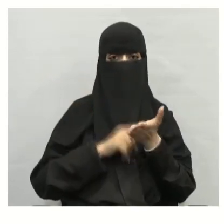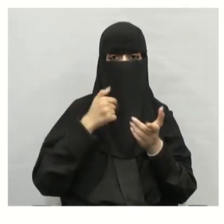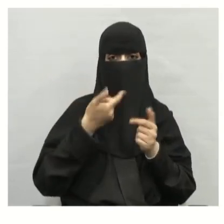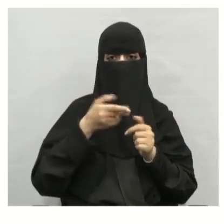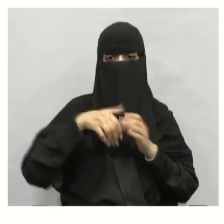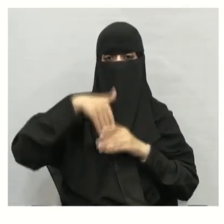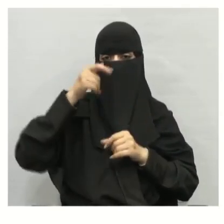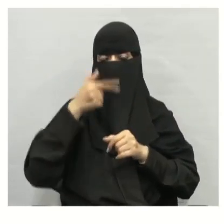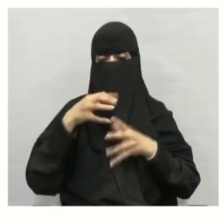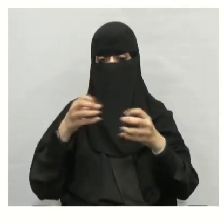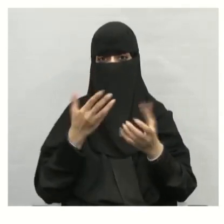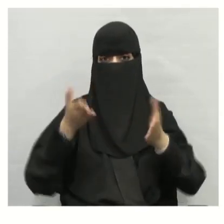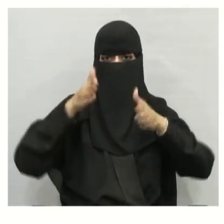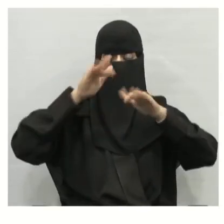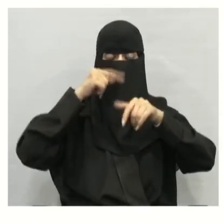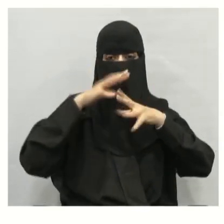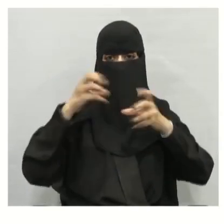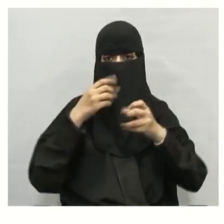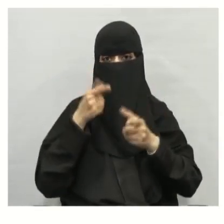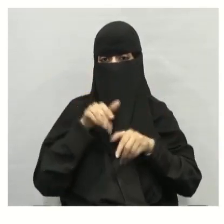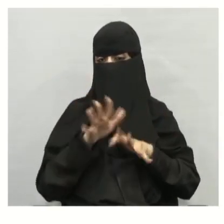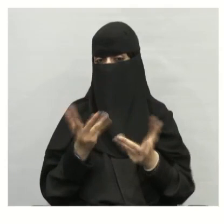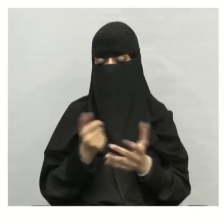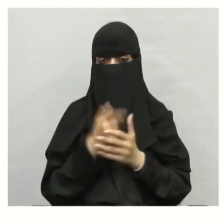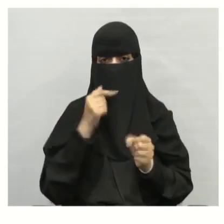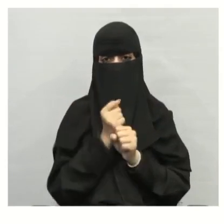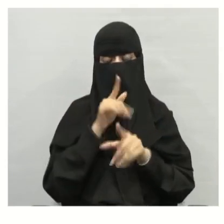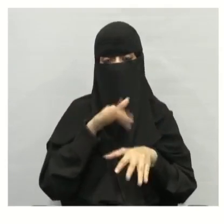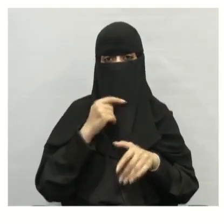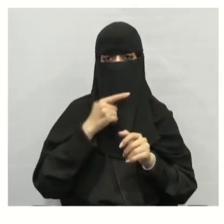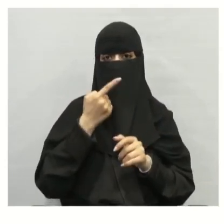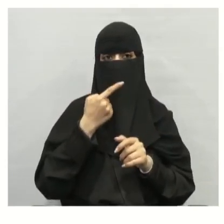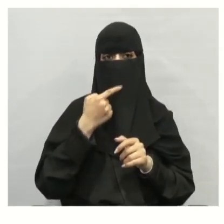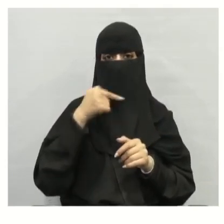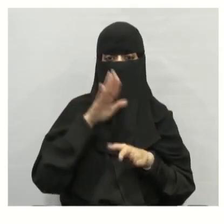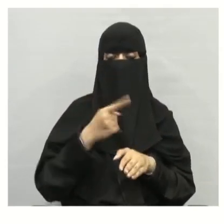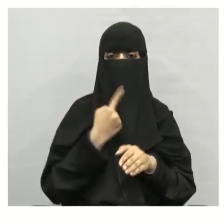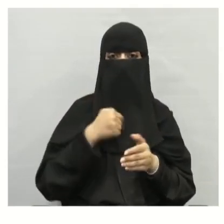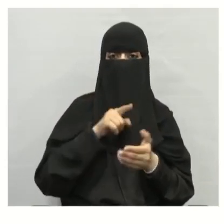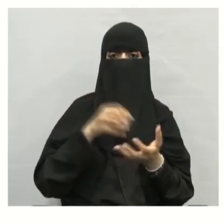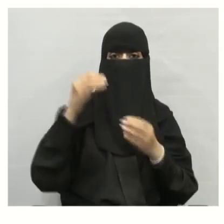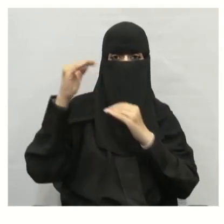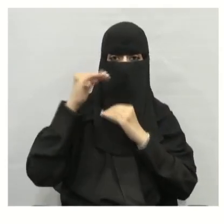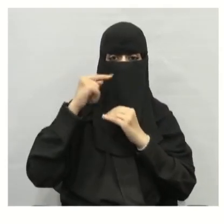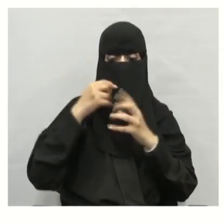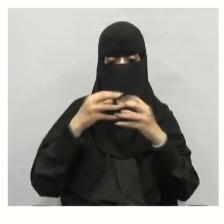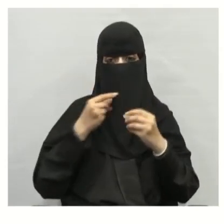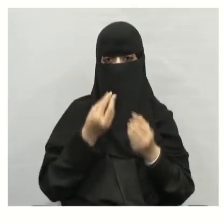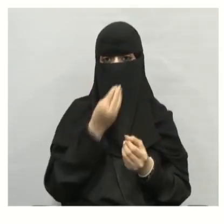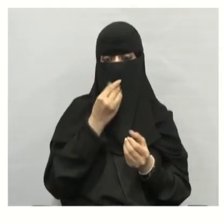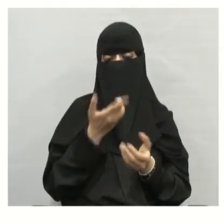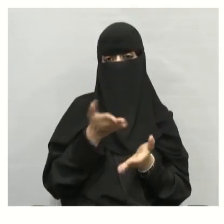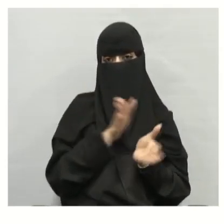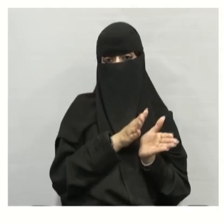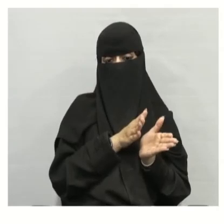تموت وتتكدس في الكرة الأرضية ماذا يحدث لها؟ نعم الله أنه يوجد لدينا المحللات فهي تقوم بأكل